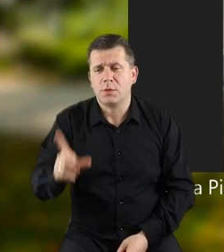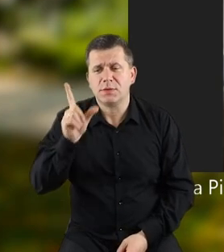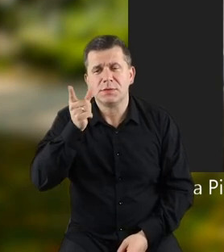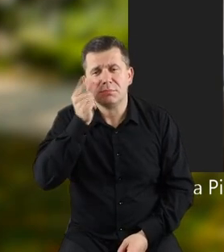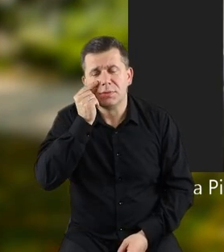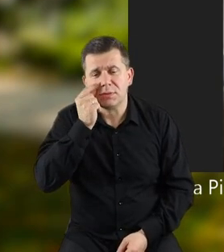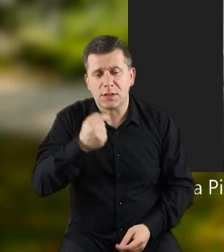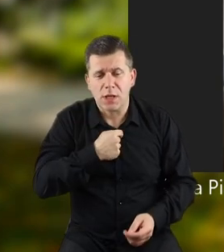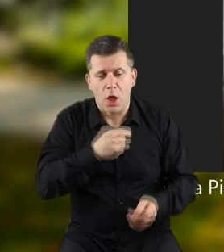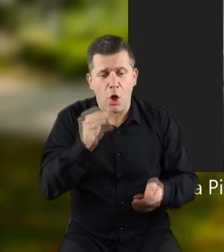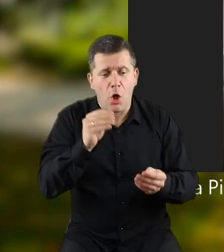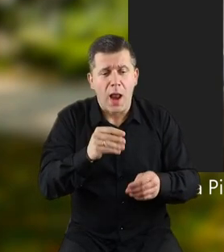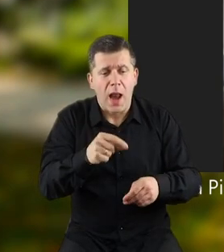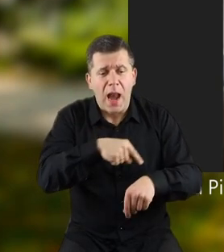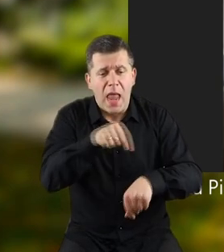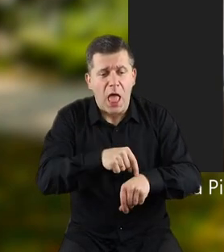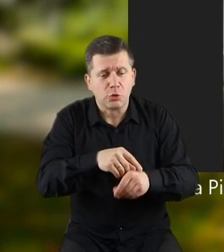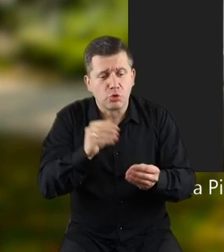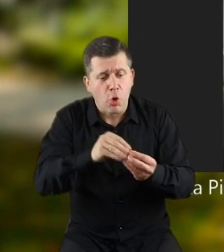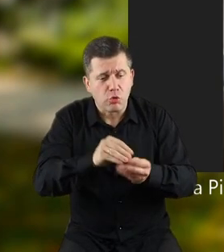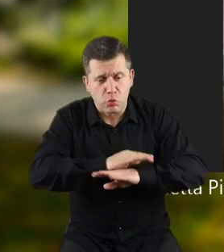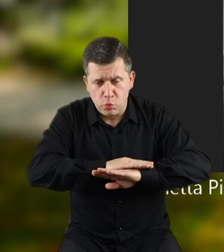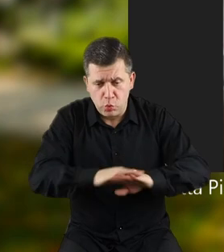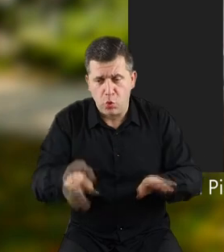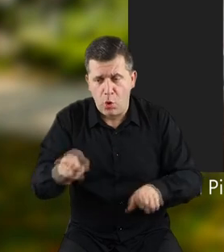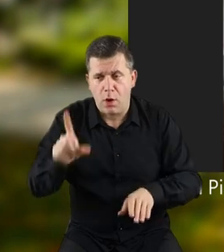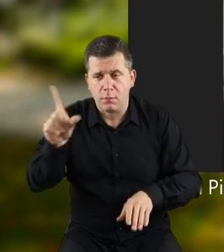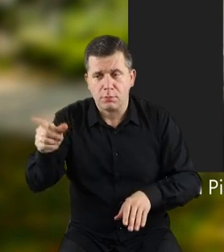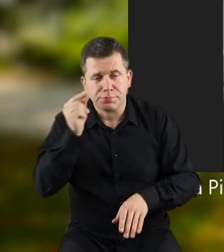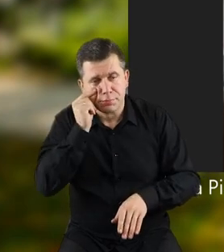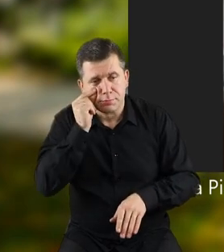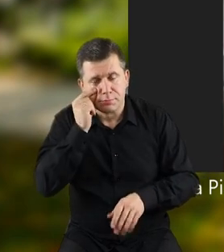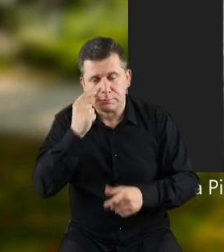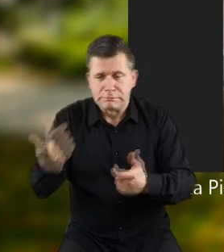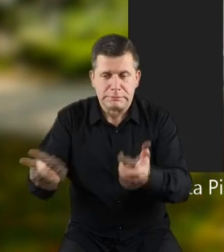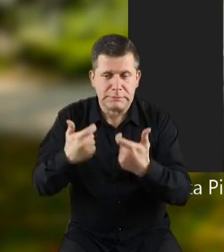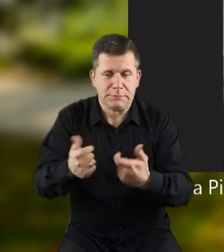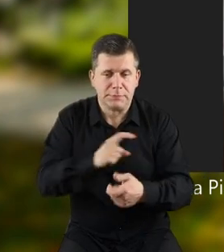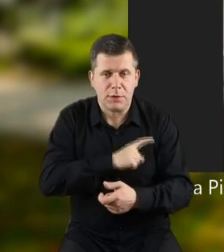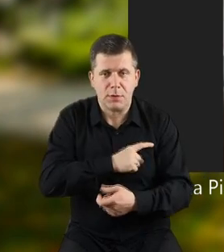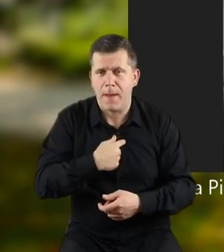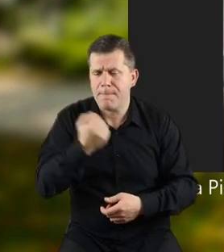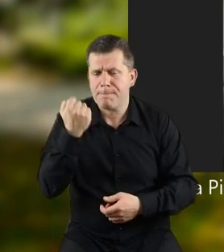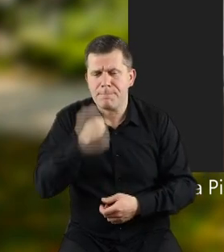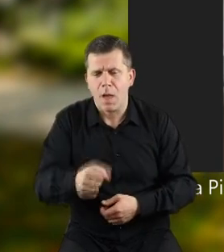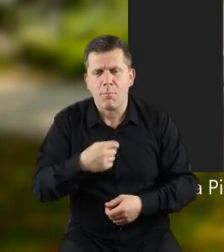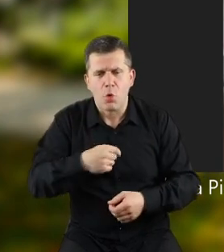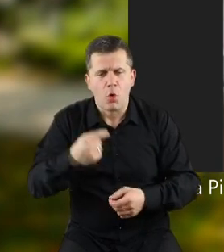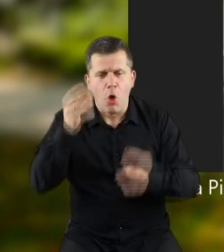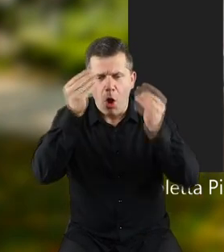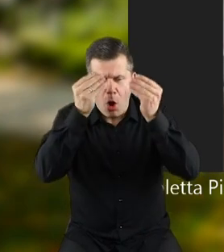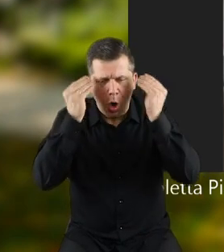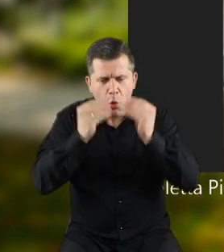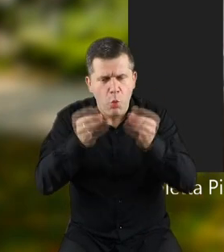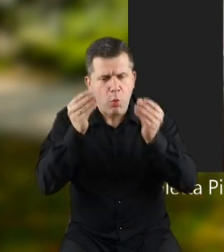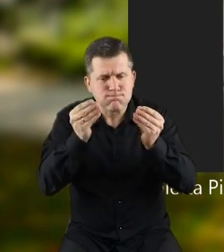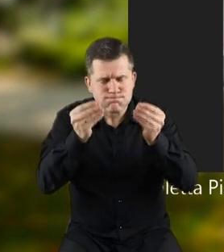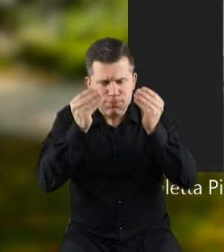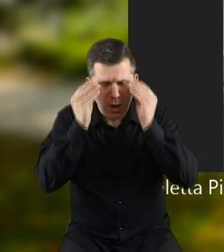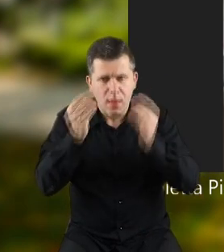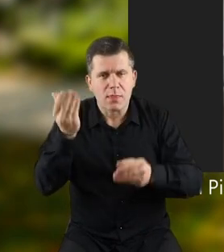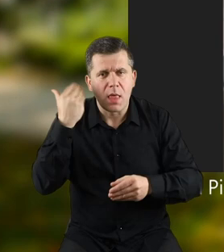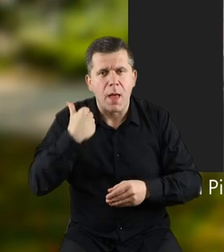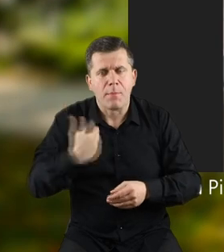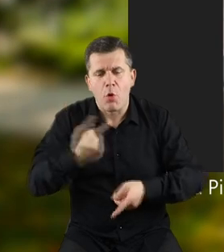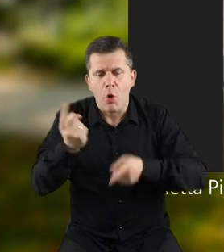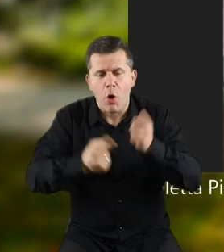spać dopiero, kiedy ja odrabię lekcję, więc, kiedy skończyłam odrabiać lekcję, a nosiłam bardzo grube okulary, teraz już nie noszę,